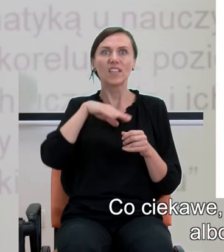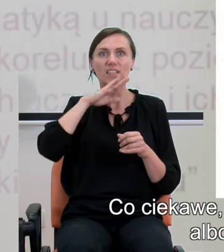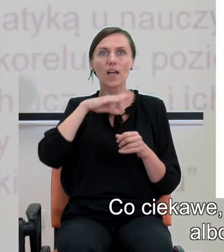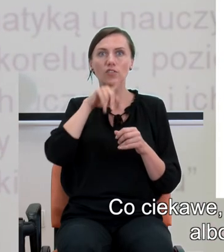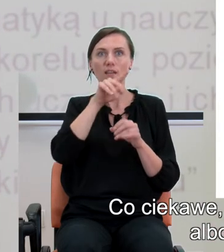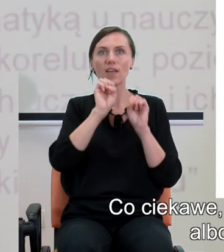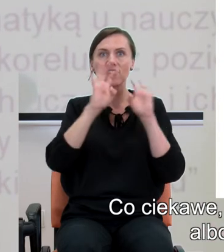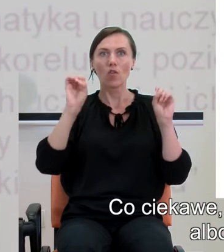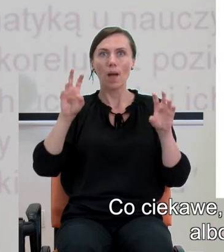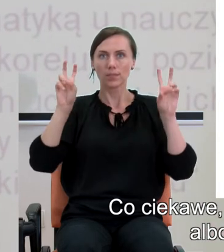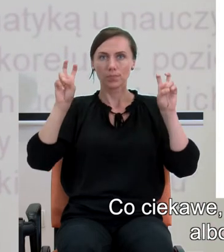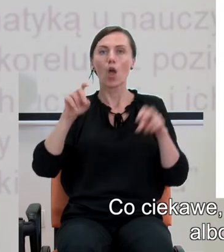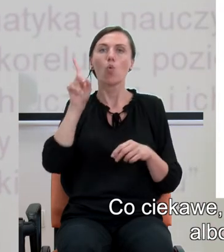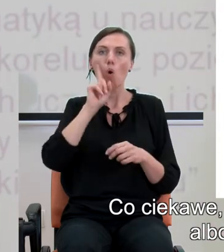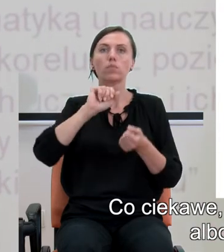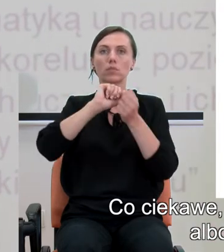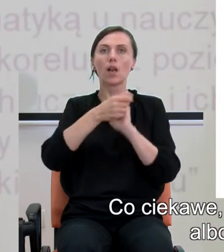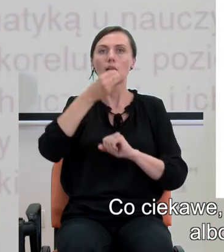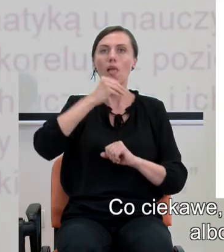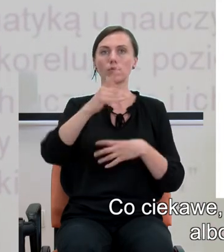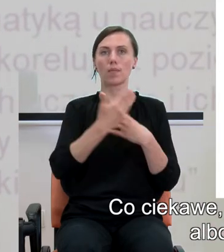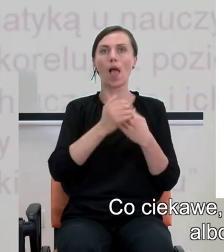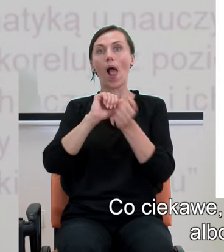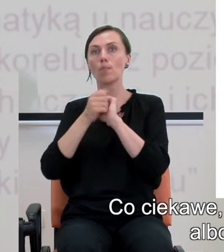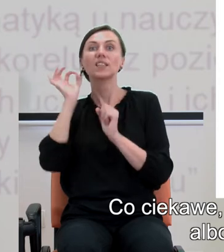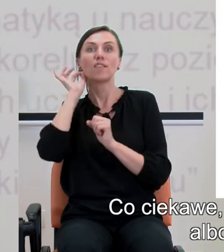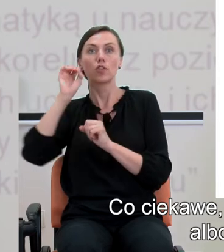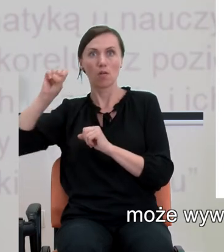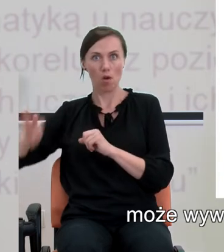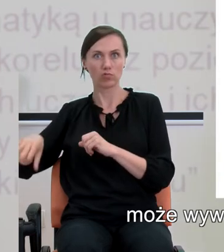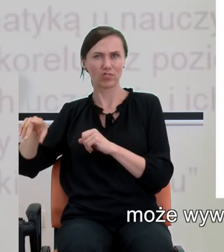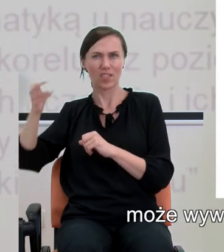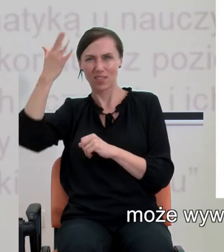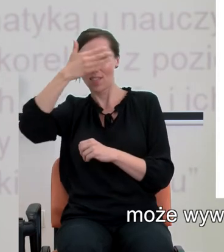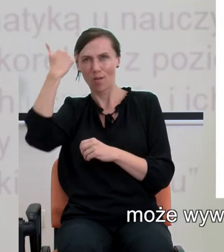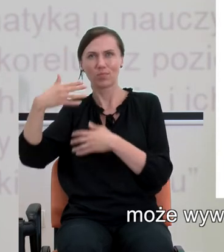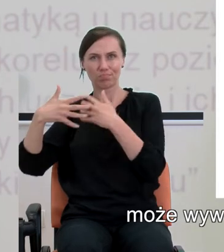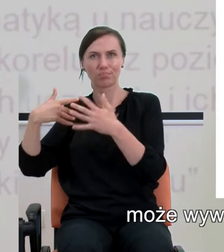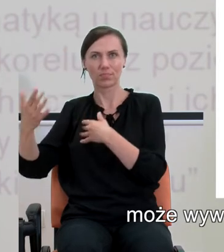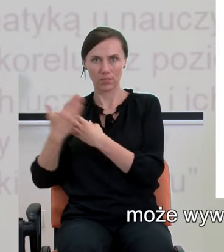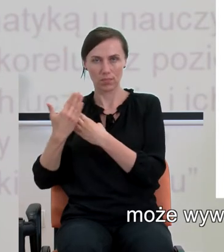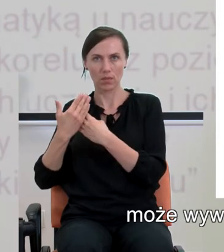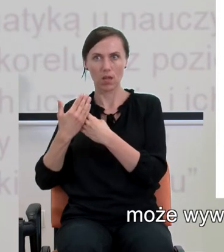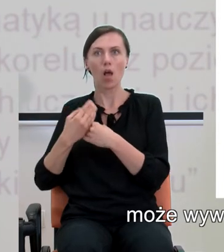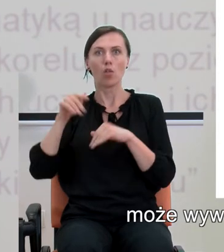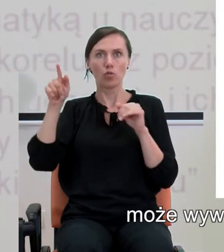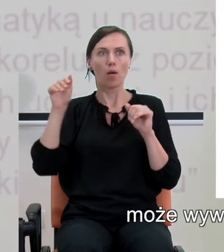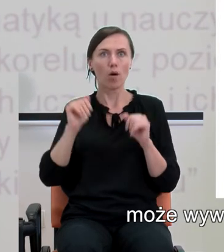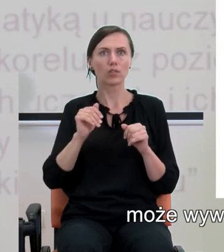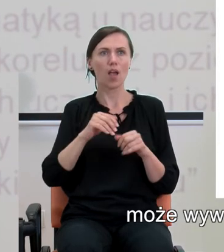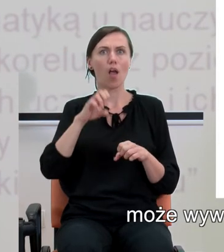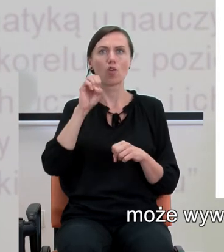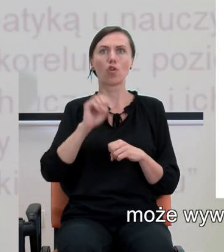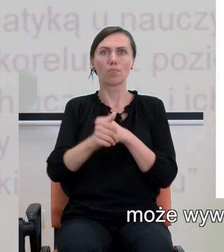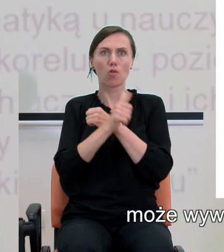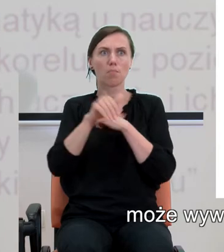chłopcy są lepsi z matematyki albo dziewczynki są gorsze z matematyki może wywoływać gorsze